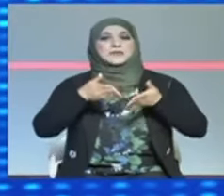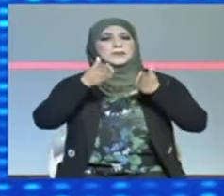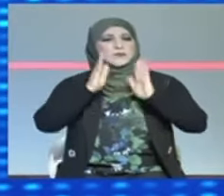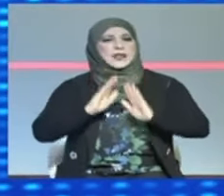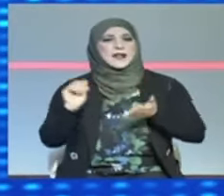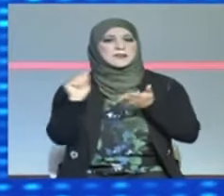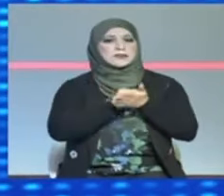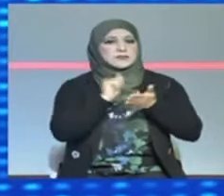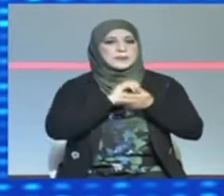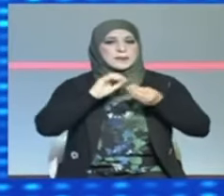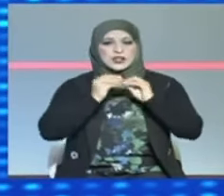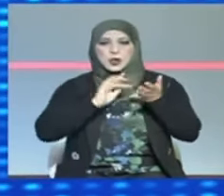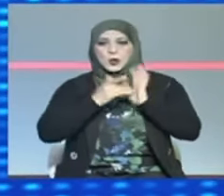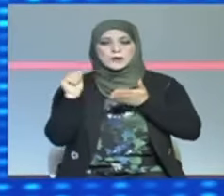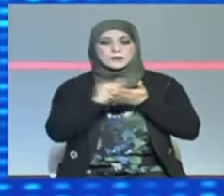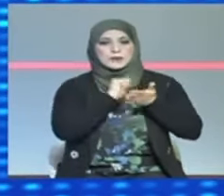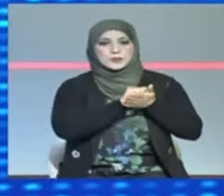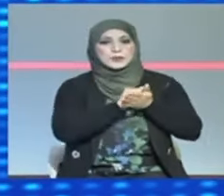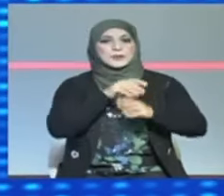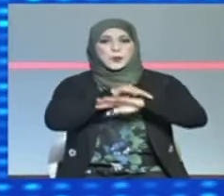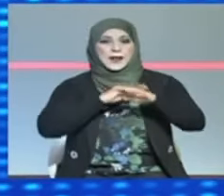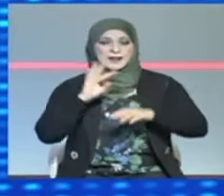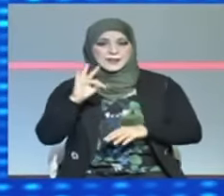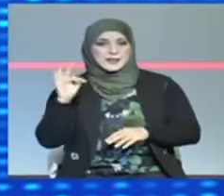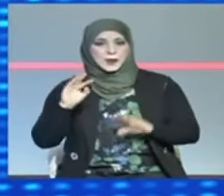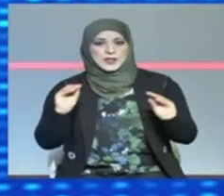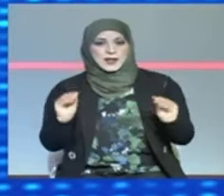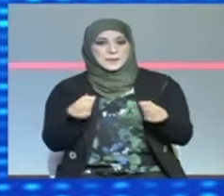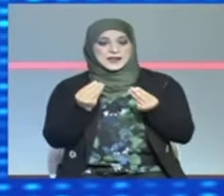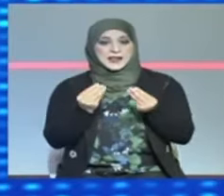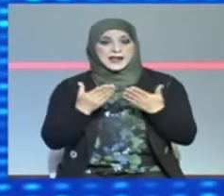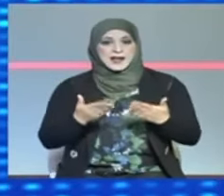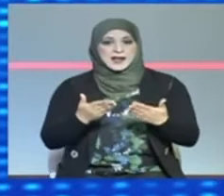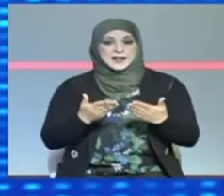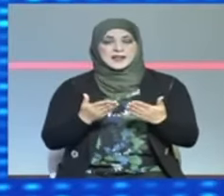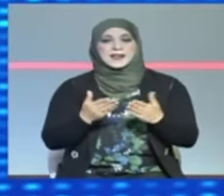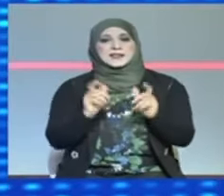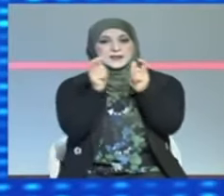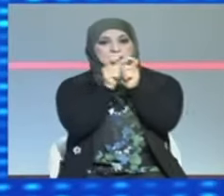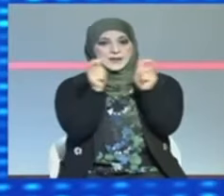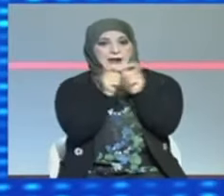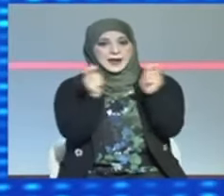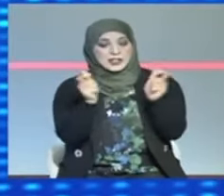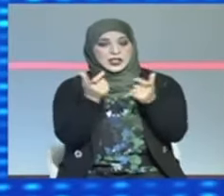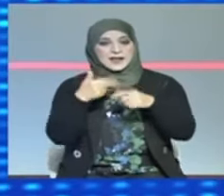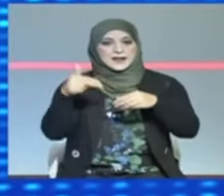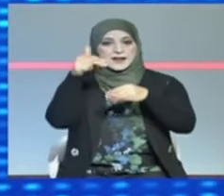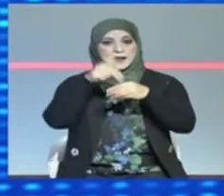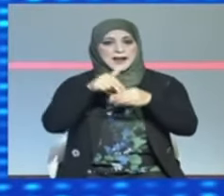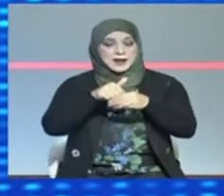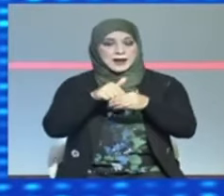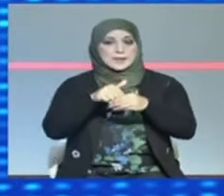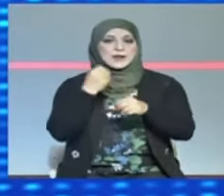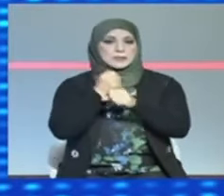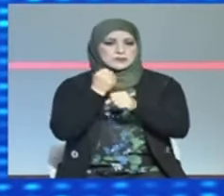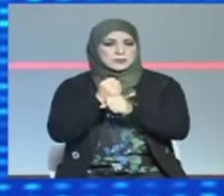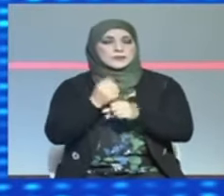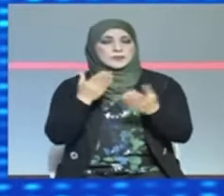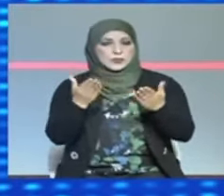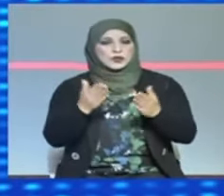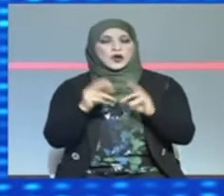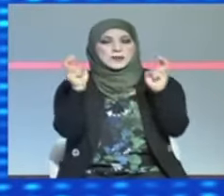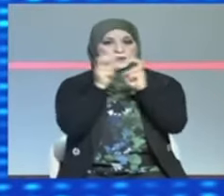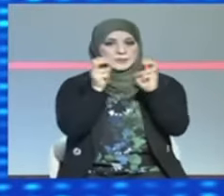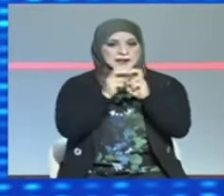لإشكالية الكامور بولاية تطوين استأنفت على إثريا اليوم الشركات العاملة بالمجال